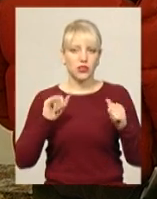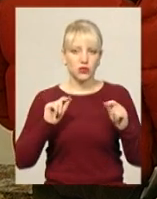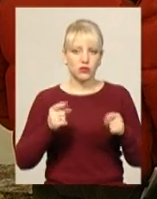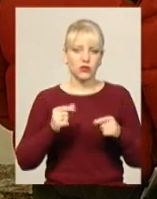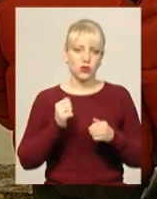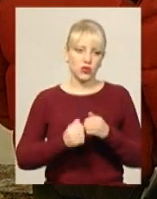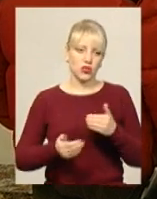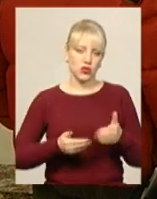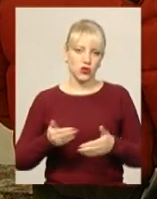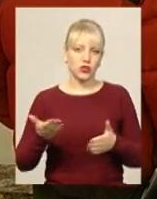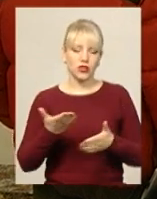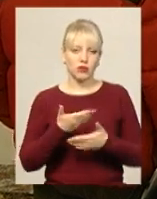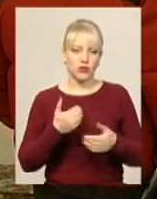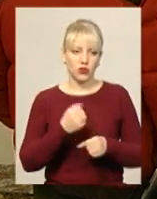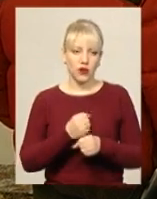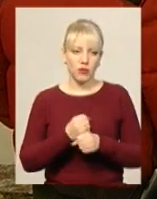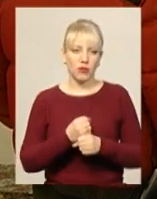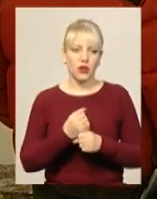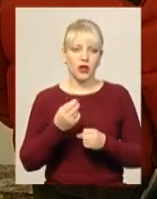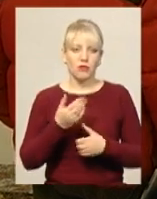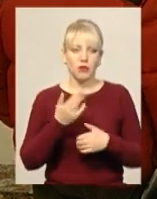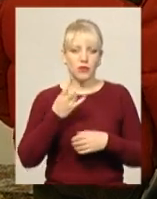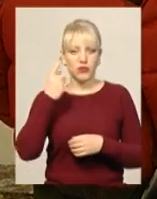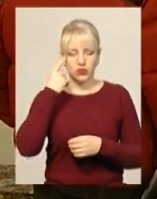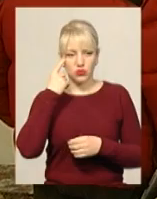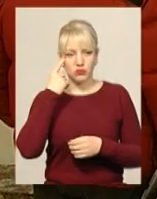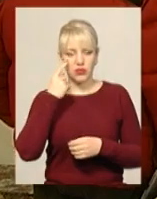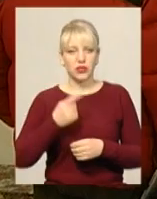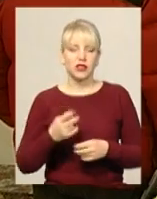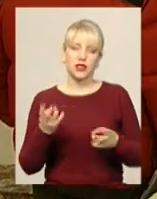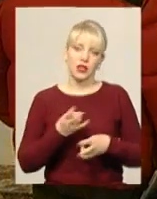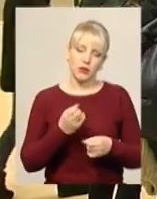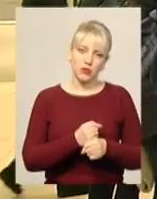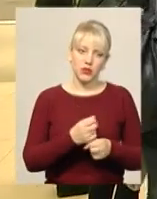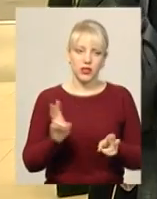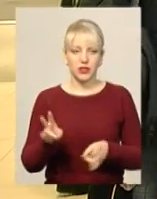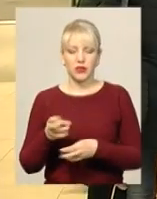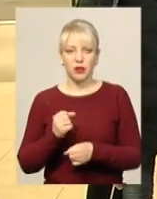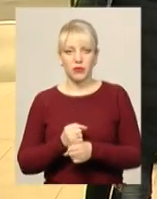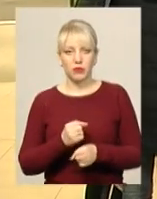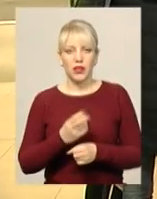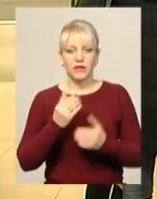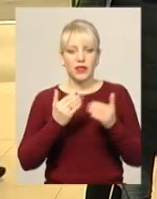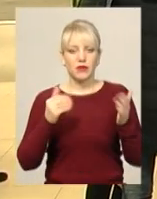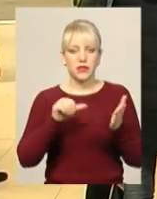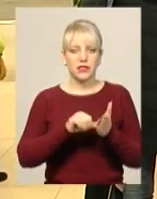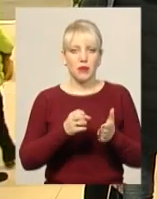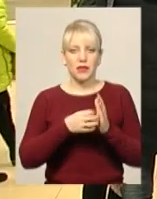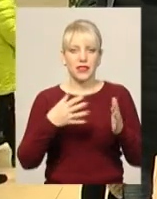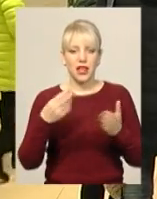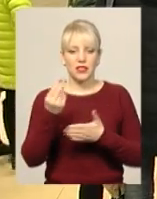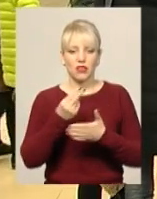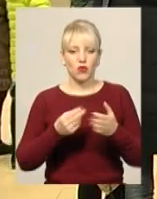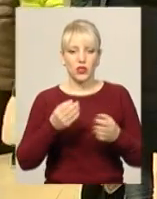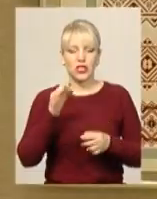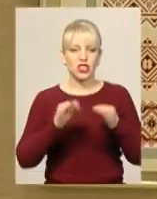кожний крок, який ми робимо, ми повинні думати, треба його робити чи не треба. На виставці представлено 15 творів живопису,